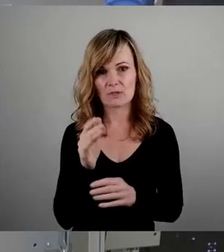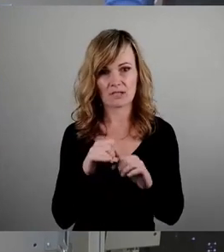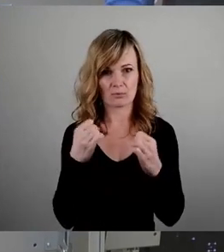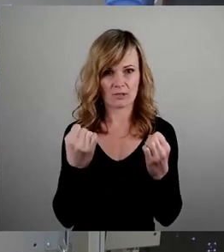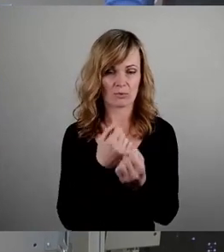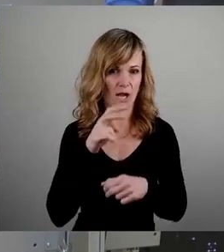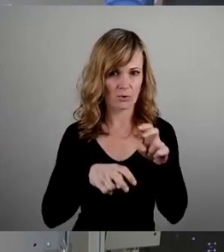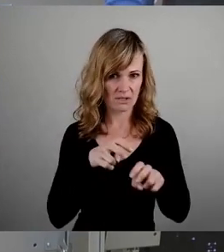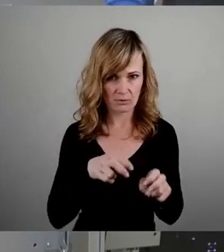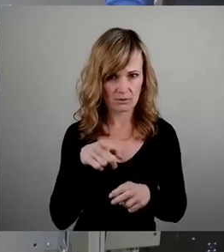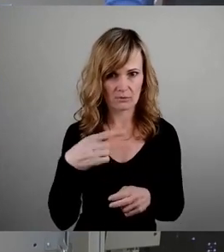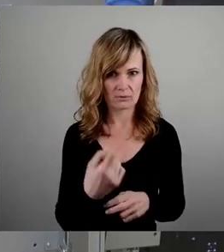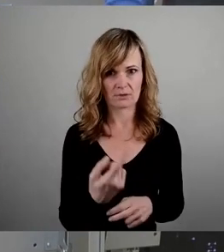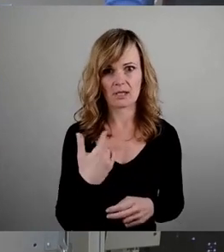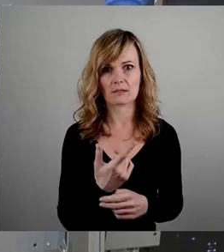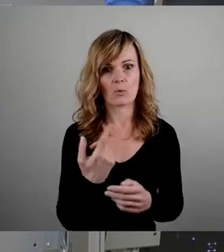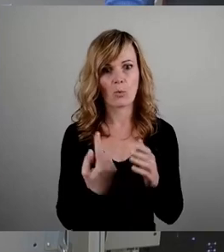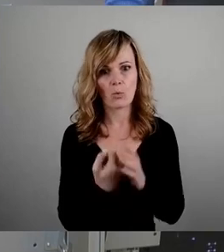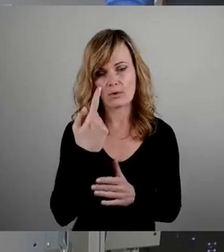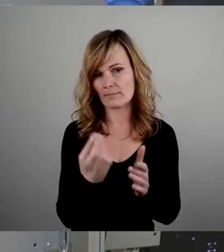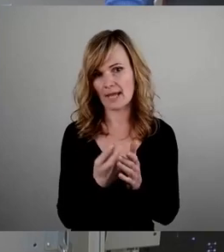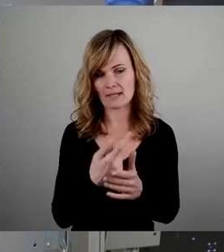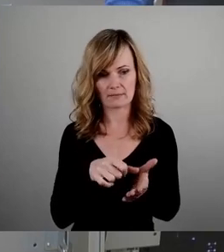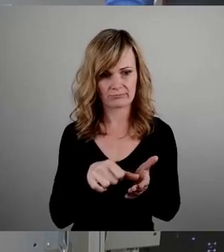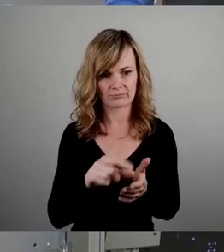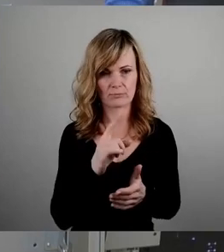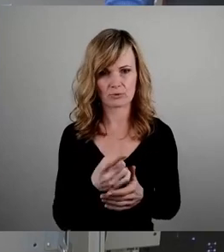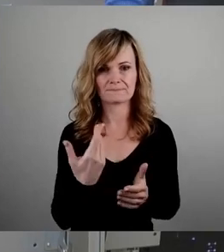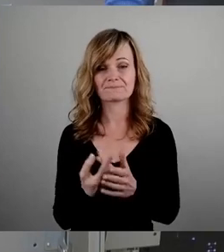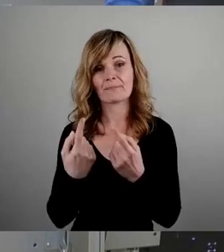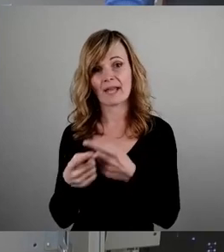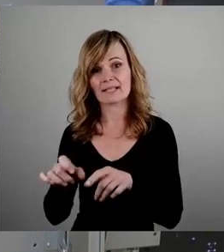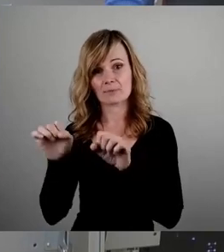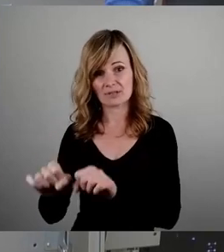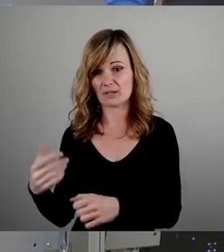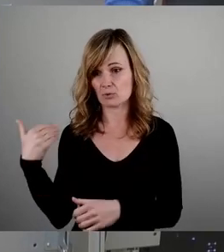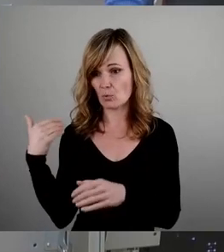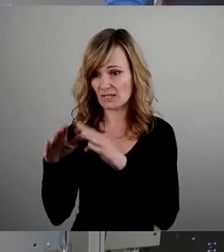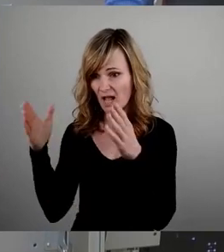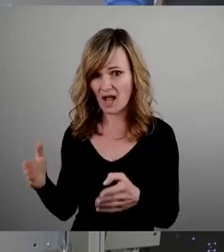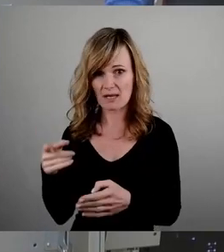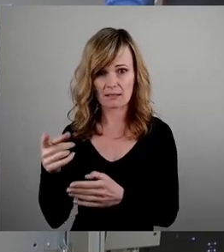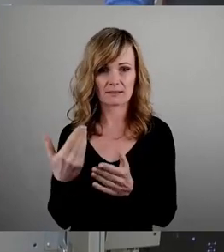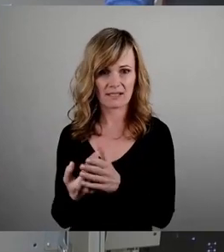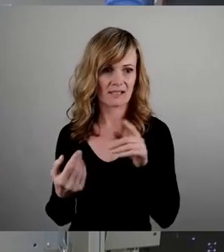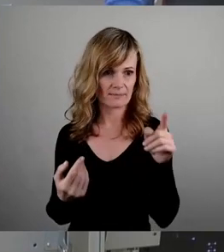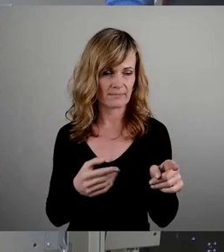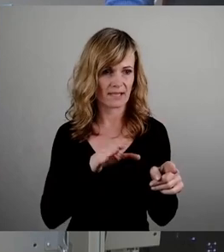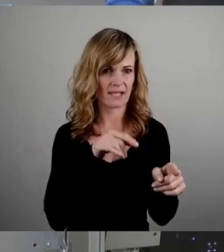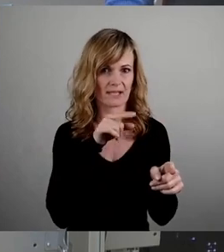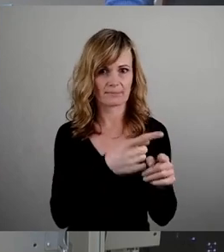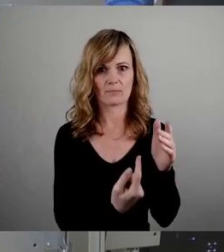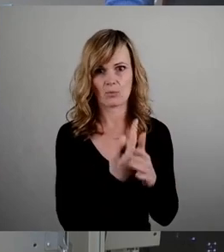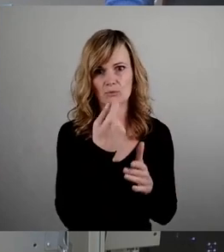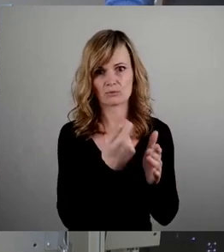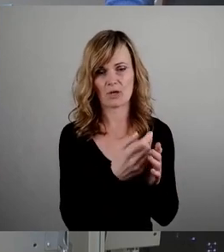und horrende Preise verlangen. Und da die Alternative bedeutet, Turnhallen, nehmen wir diese teuren Angebote